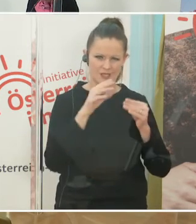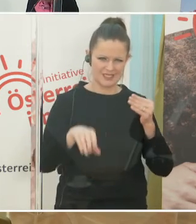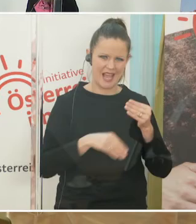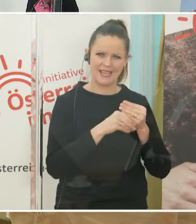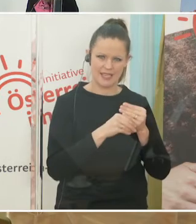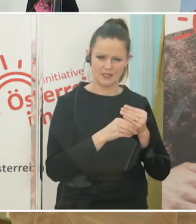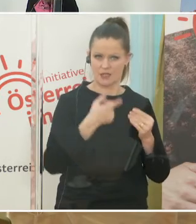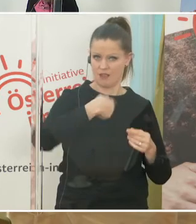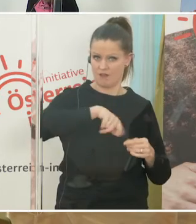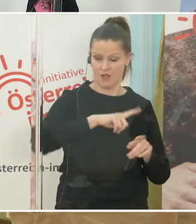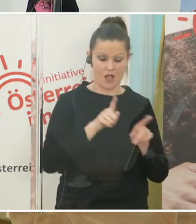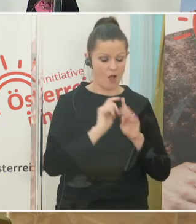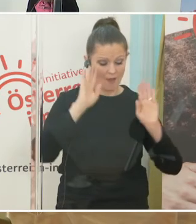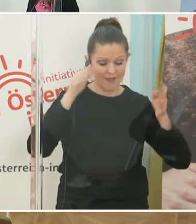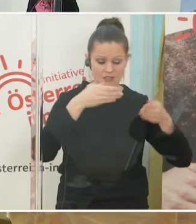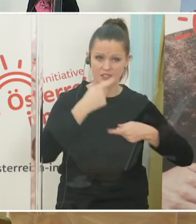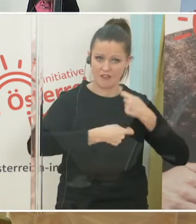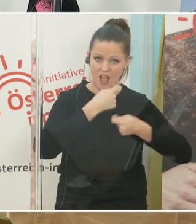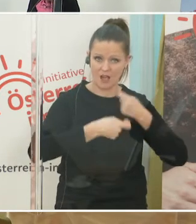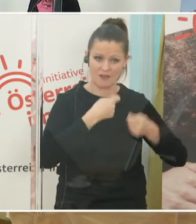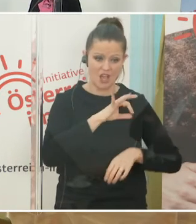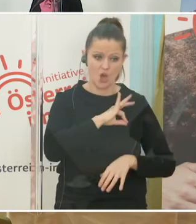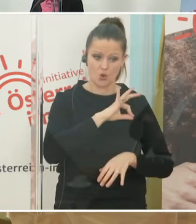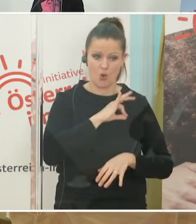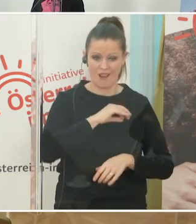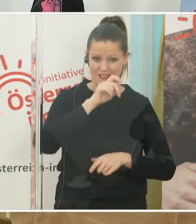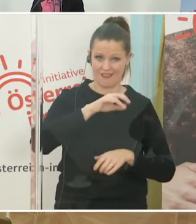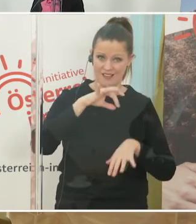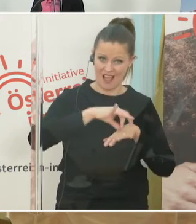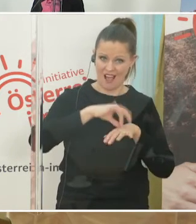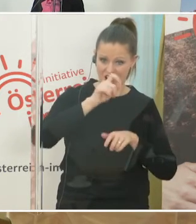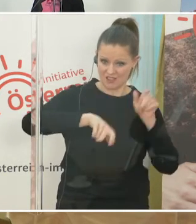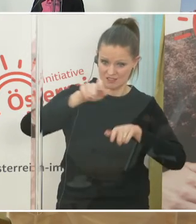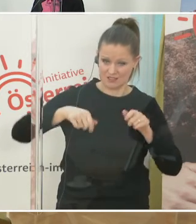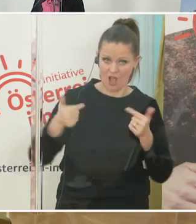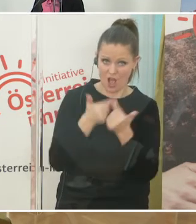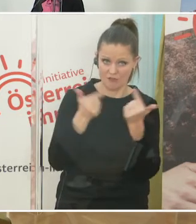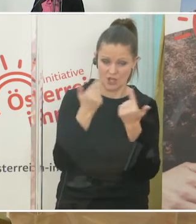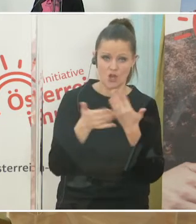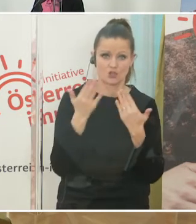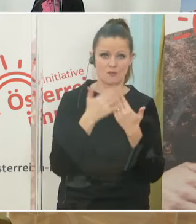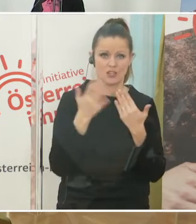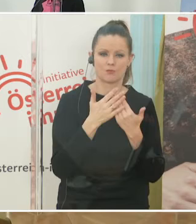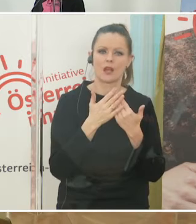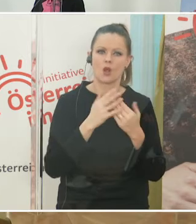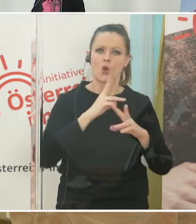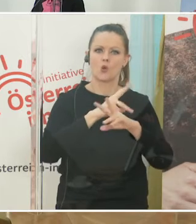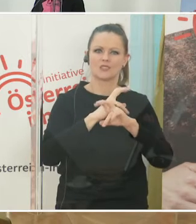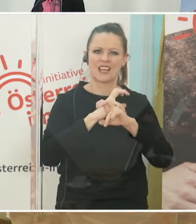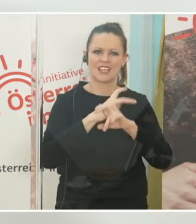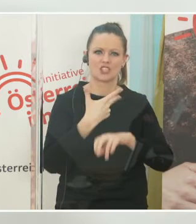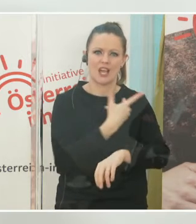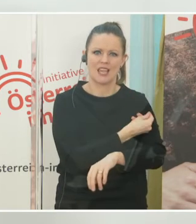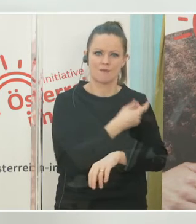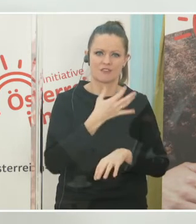Wir arbeiten natürlich auch sehr intensiv daran, die Kollegenschaft aufzuklären. Einerseits zum Beispiel über den österreichischen Impftag, der findet am 23. Jänner